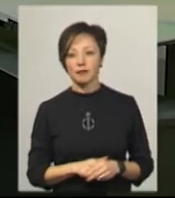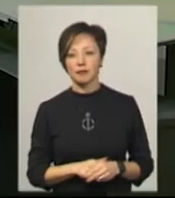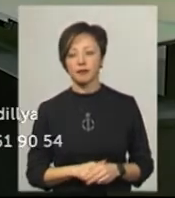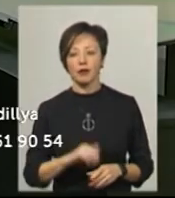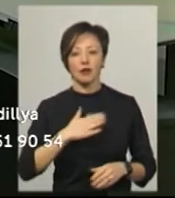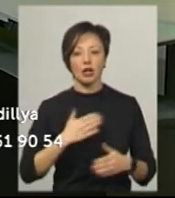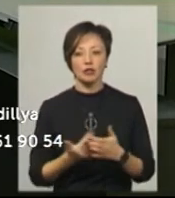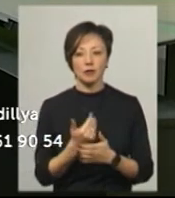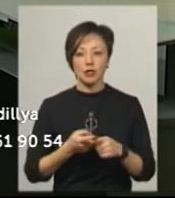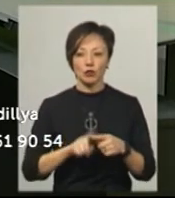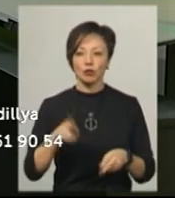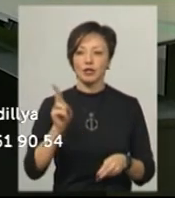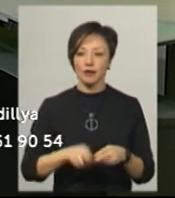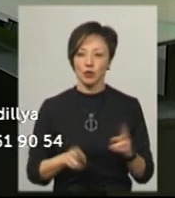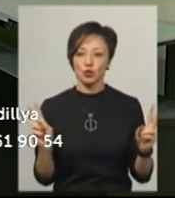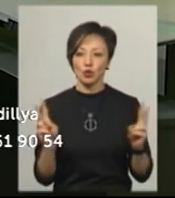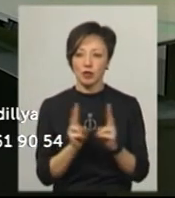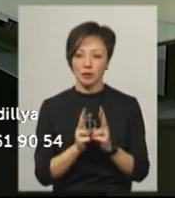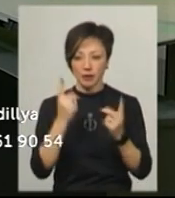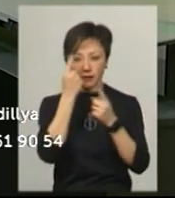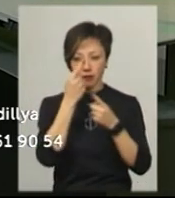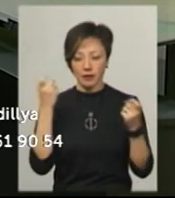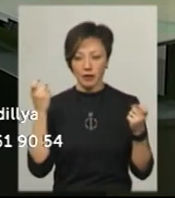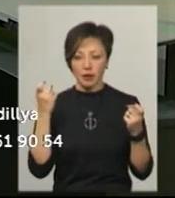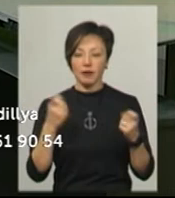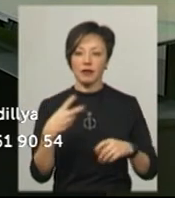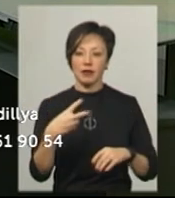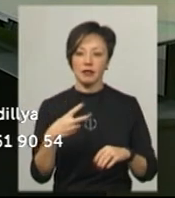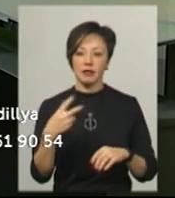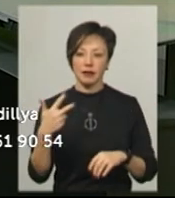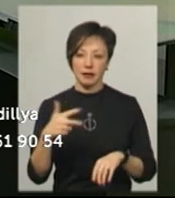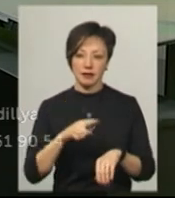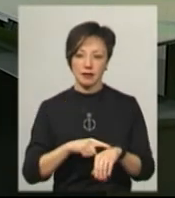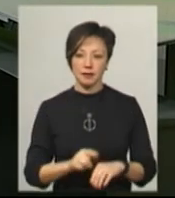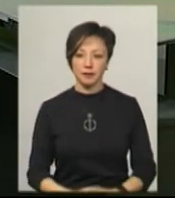Наш випуск на цьому завершений. Зустрінемося в ефірі «Я Поділля» о 20.30.